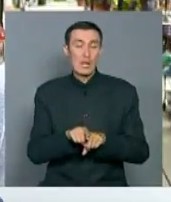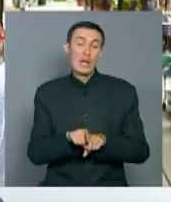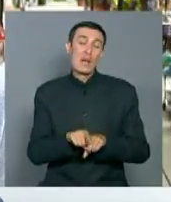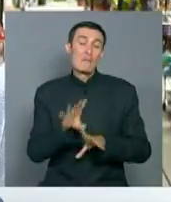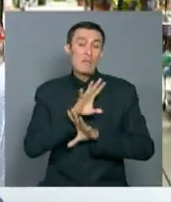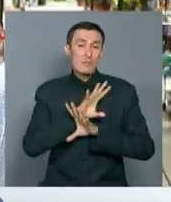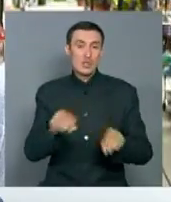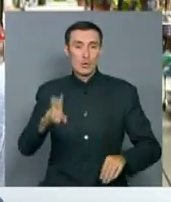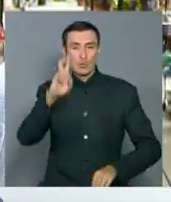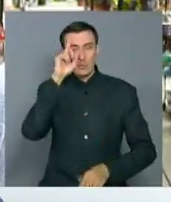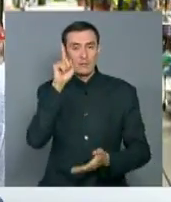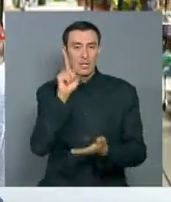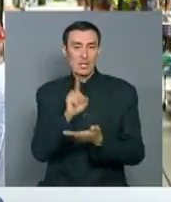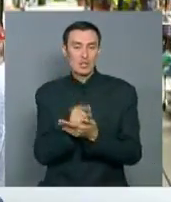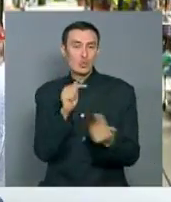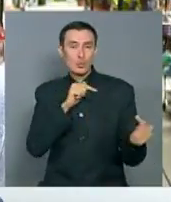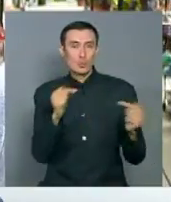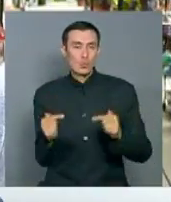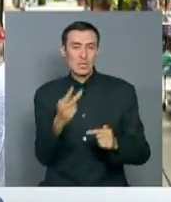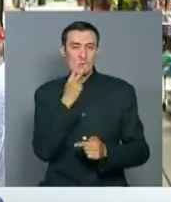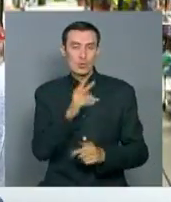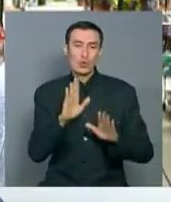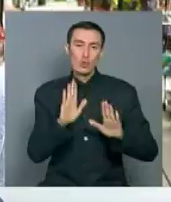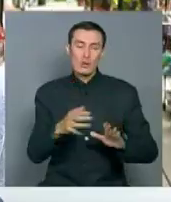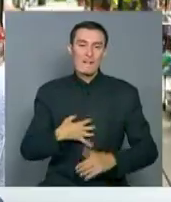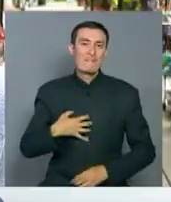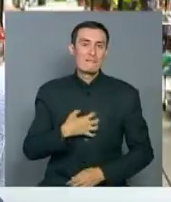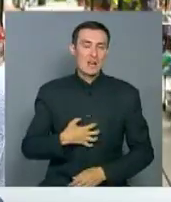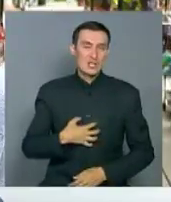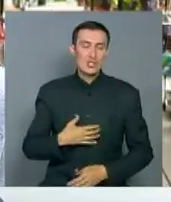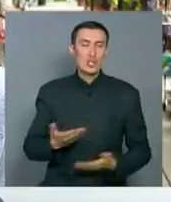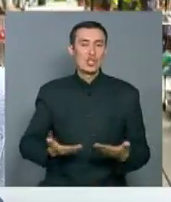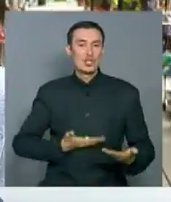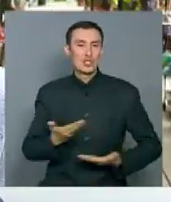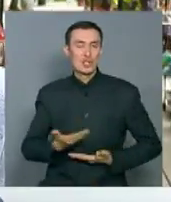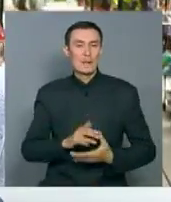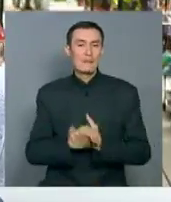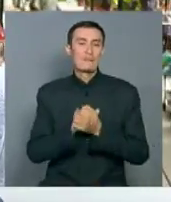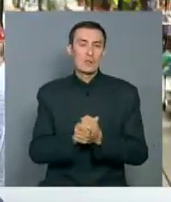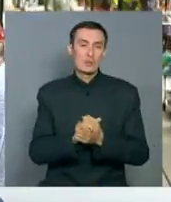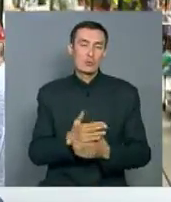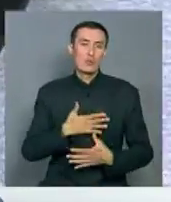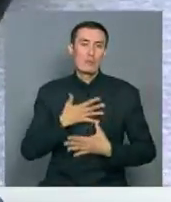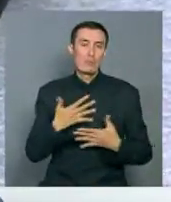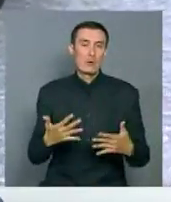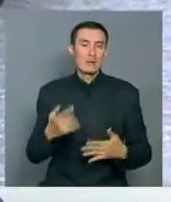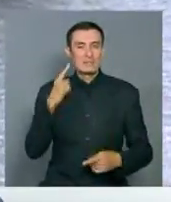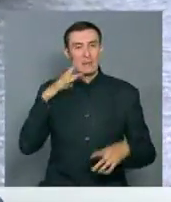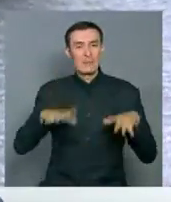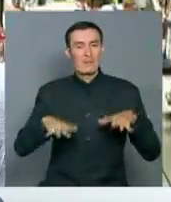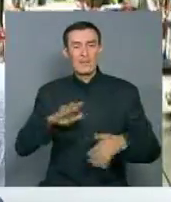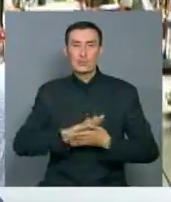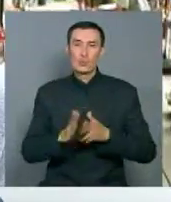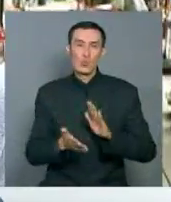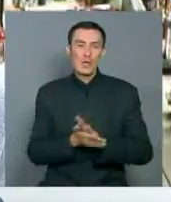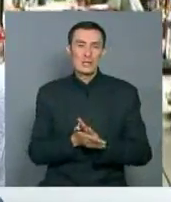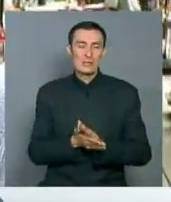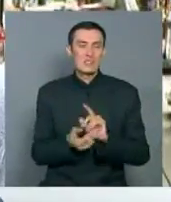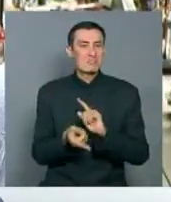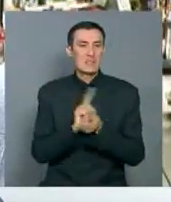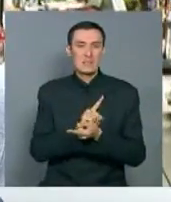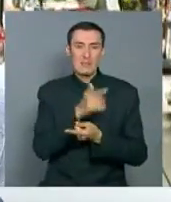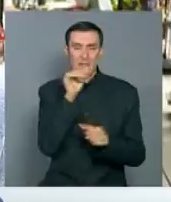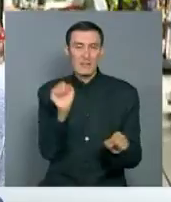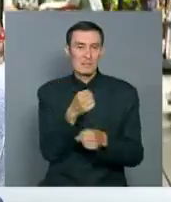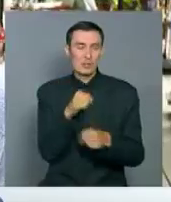Вообще страны должны смотреть друг на друга с позиции важности жить в мире. Но я скорее пессимист. Ситуация, к сожалению, никак не выправится.